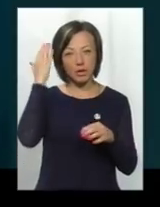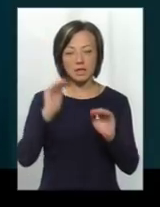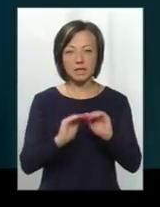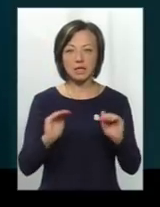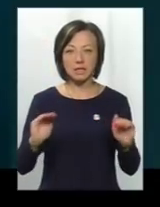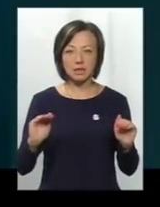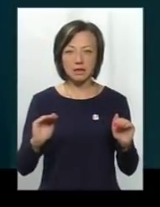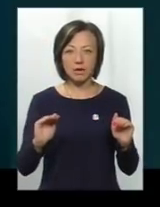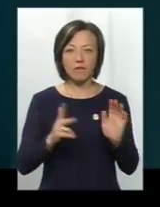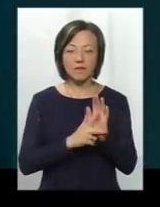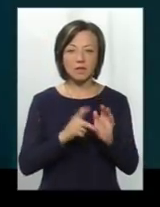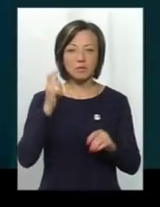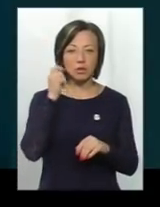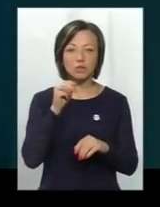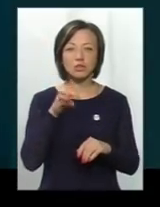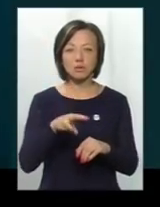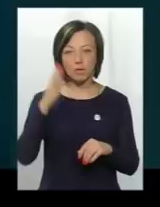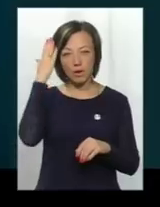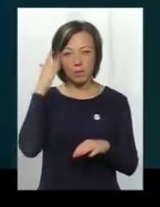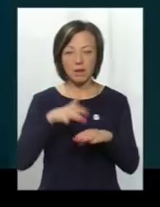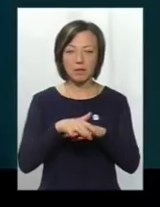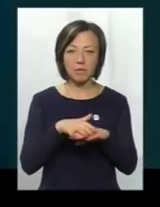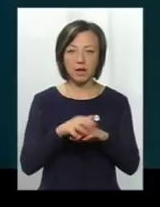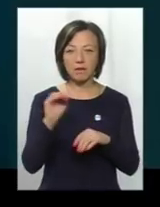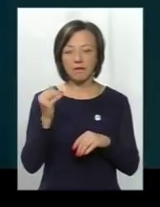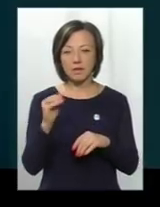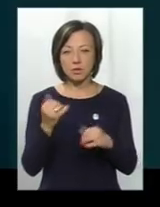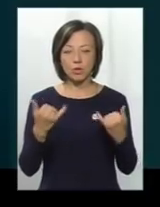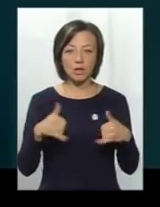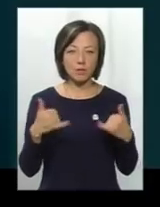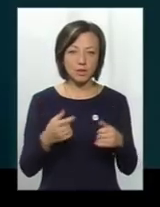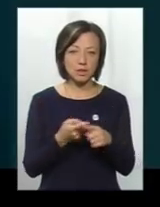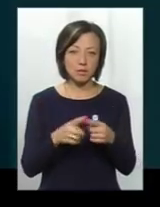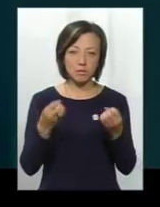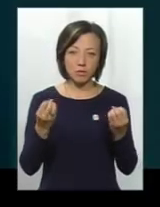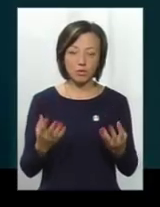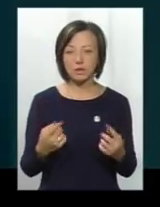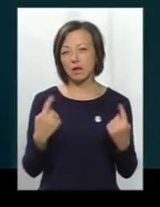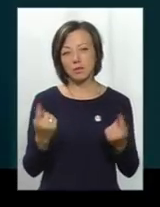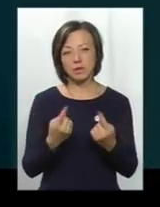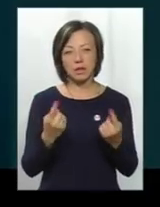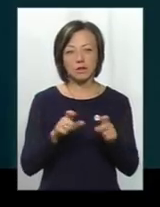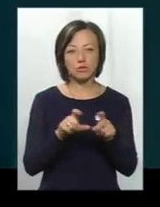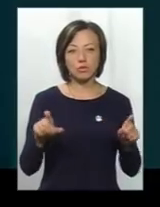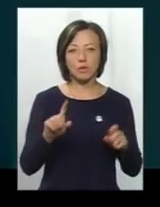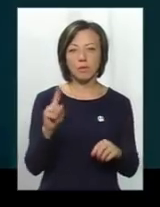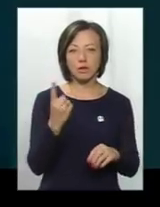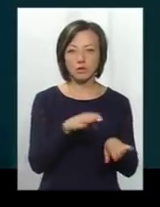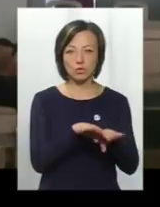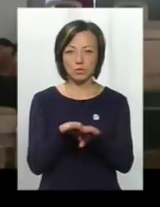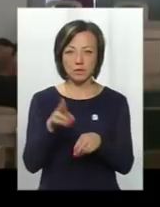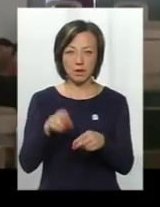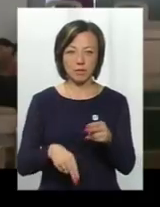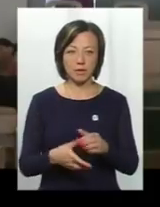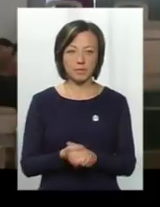дитина 8 років. Чим вона обдорована? Математикою, фізикою, хімією. Це просто елементарна школа першого ступену. Точка.